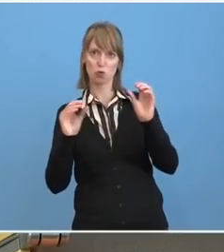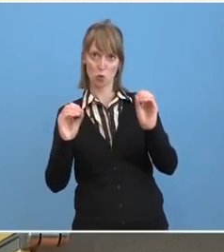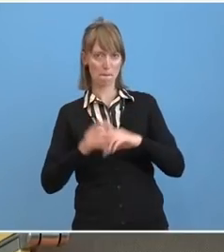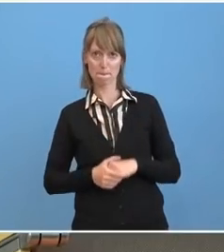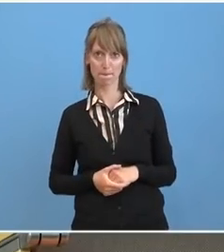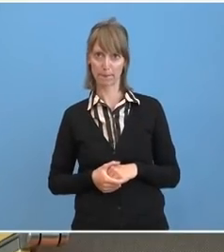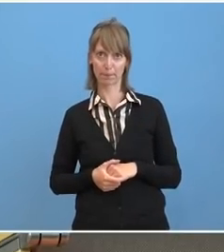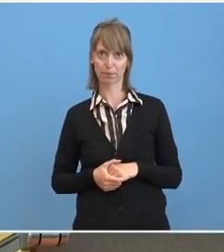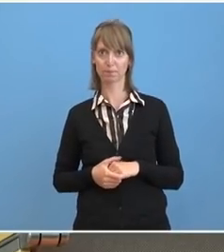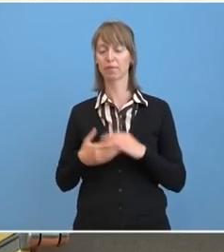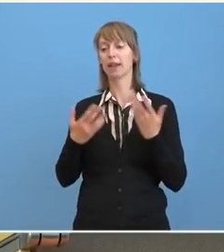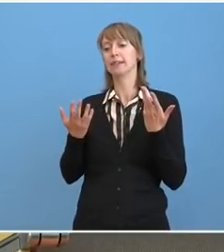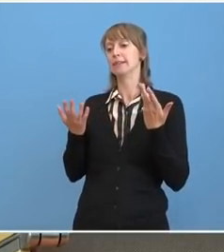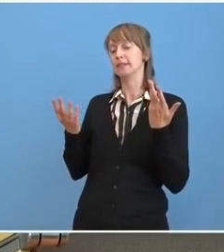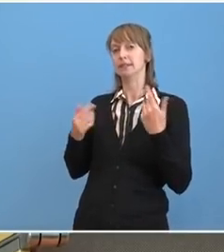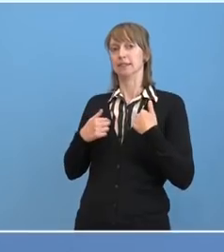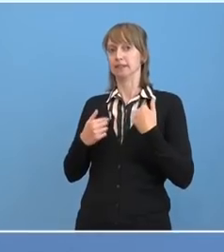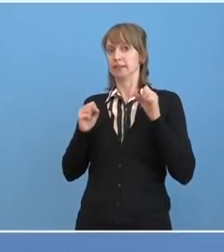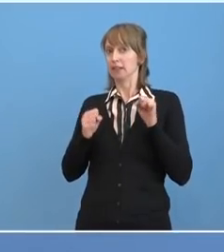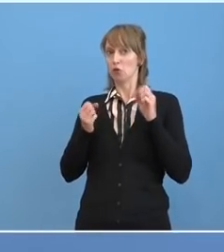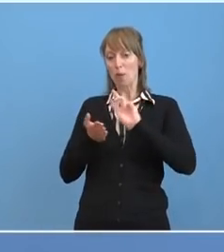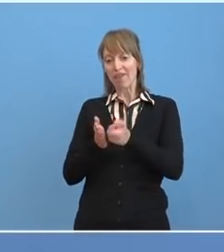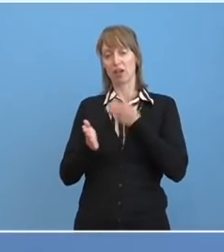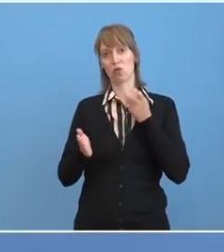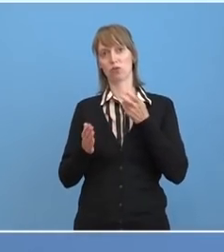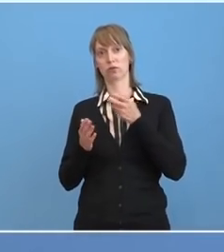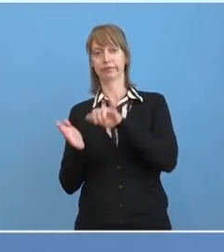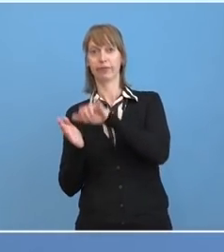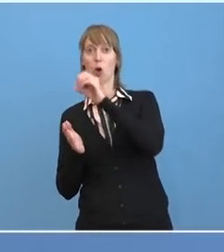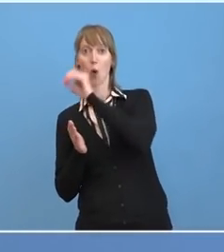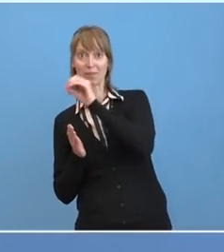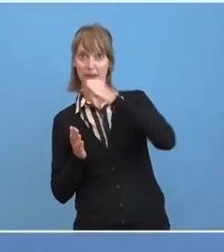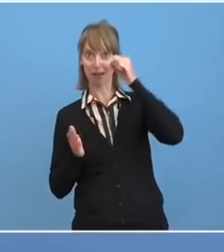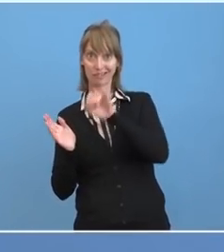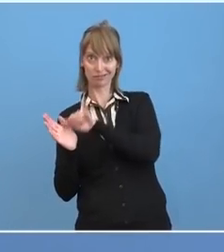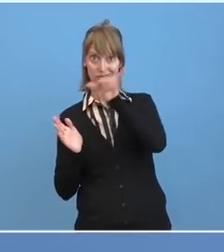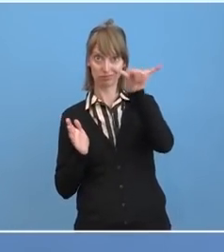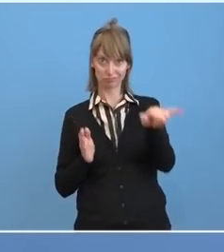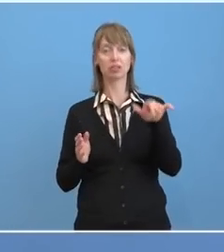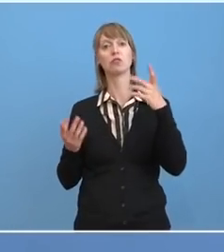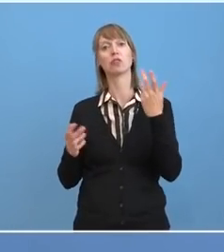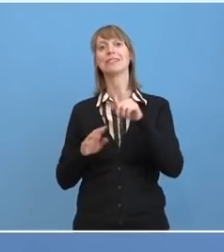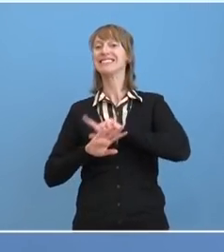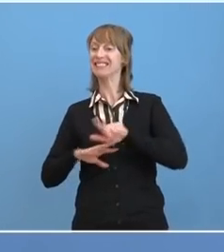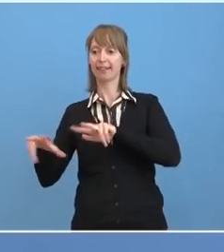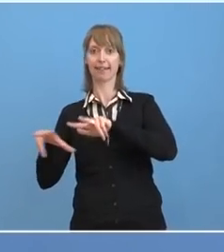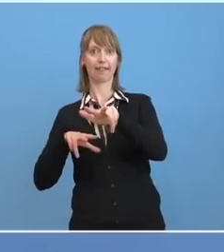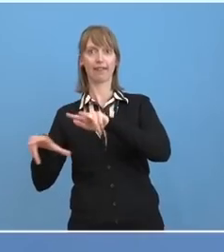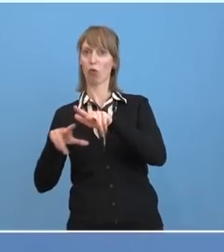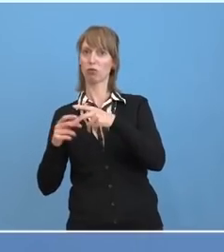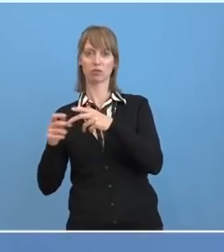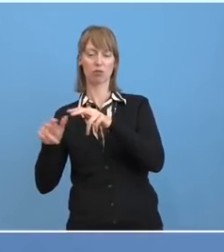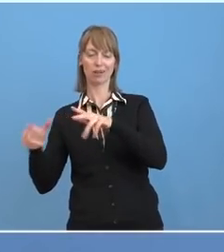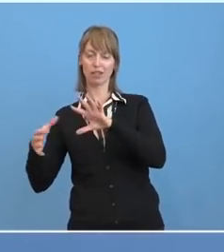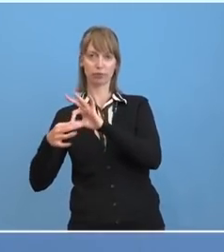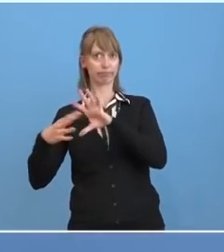Ich kann nur wiederholen, der Transport von Omsk nach Berlin ist privat von dieser Nichtregierungsorganisation organisiert worden.